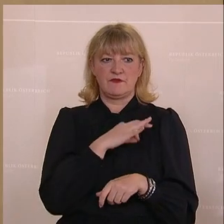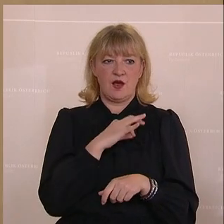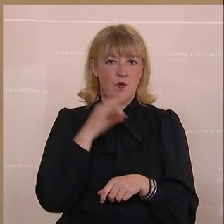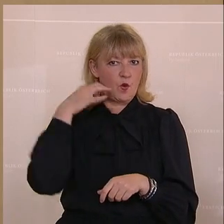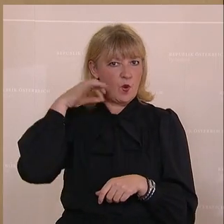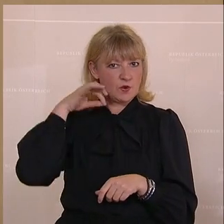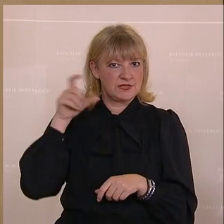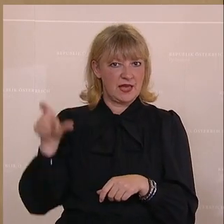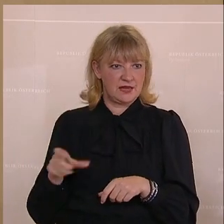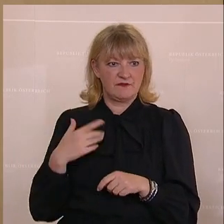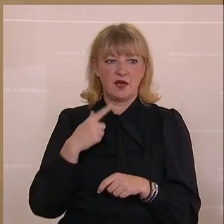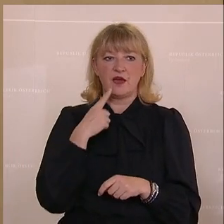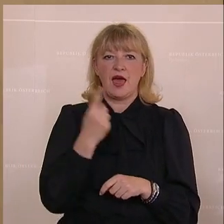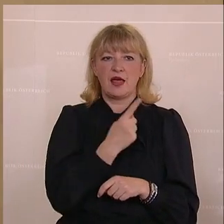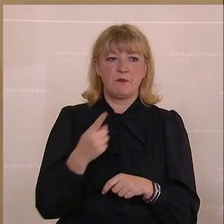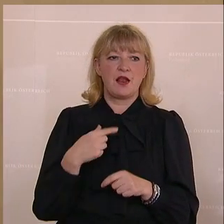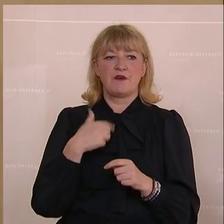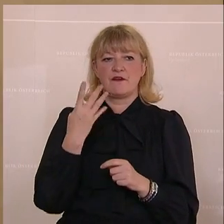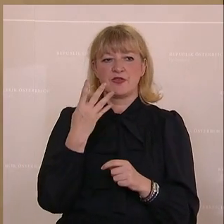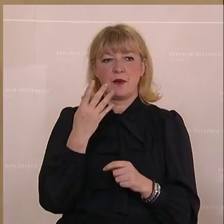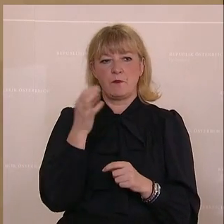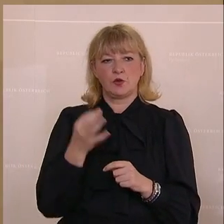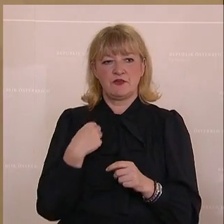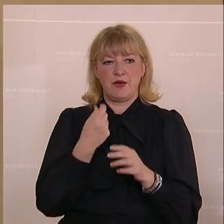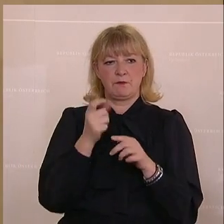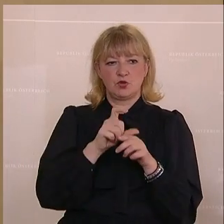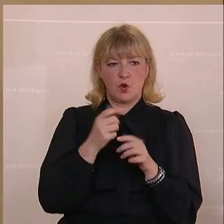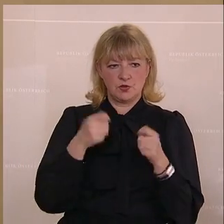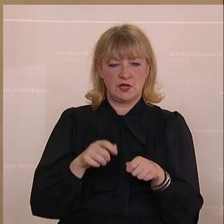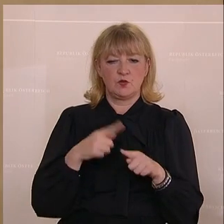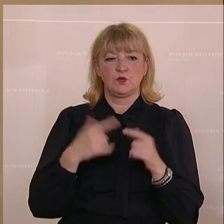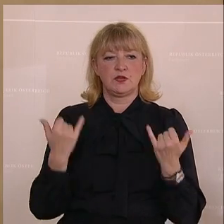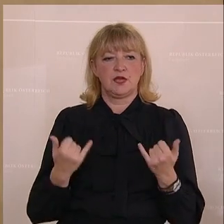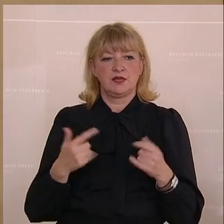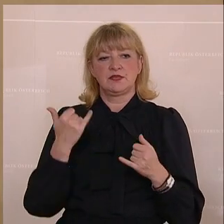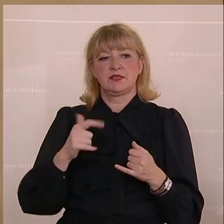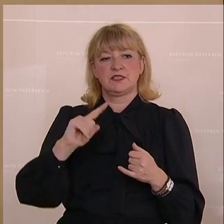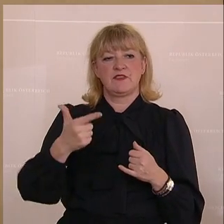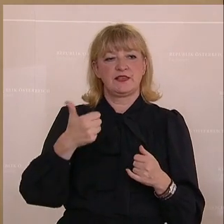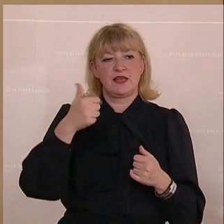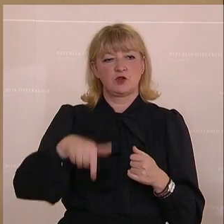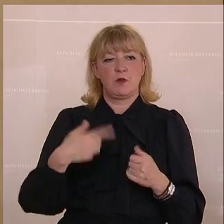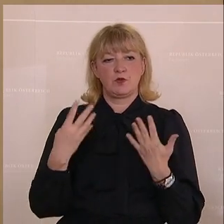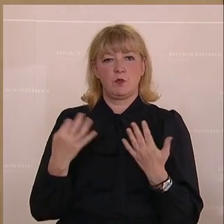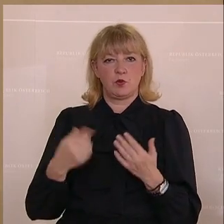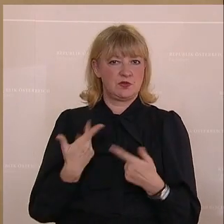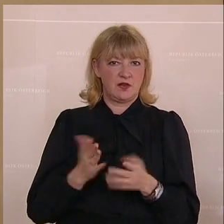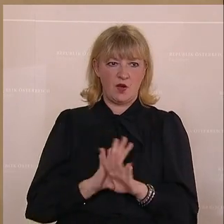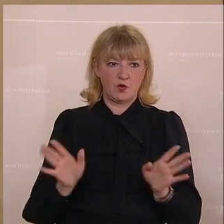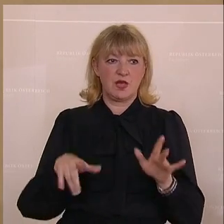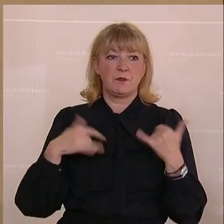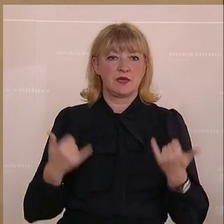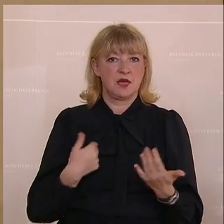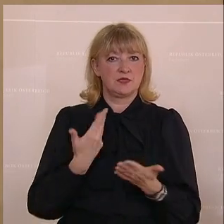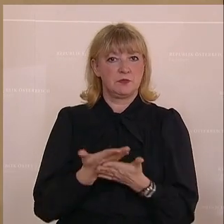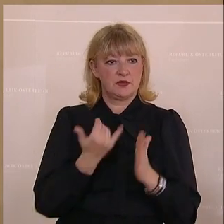Schossig, da haben wir einmal einmalig 4 Prozent beschlossen, und dann jedes zweite Jahr nur 1,9 Prozent, und das war es dann. Jetzt bilden